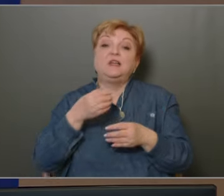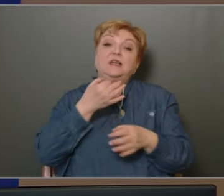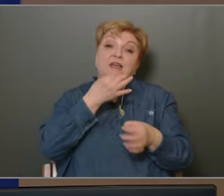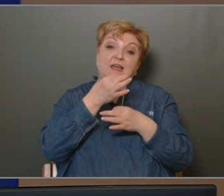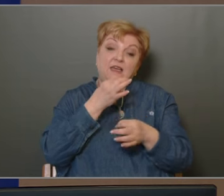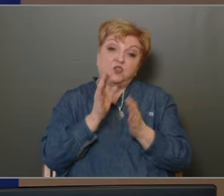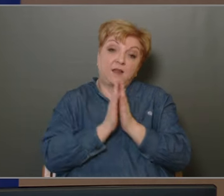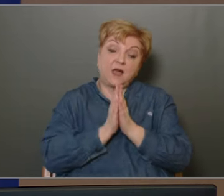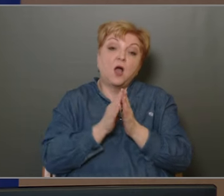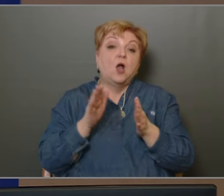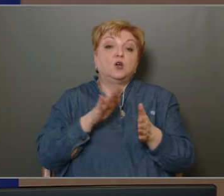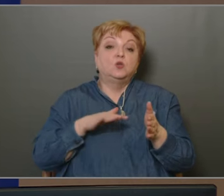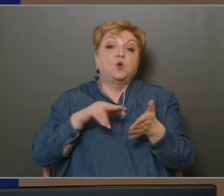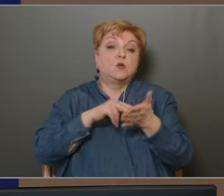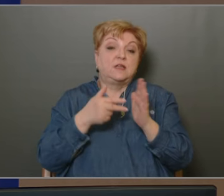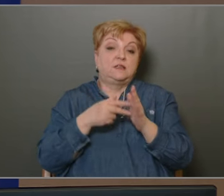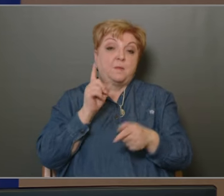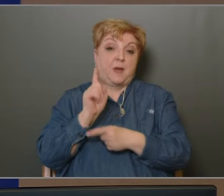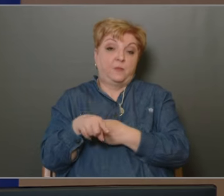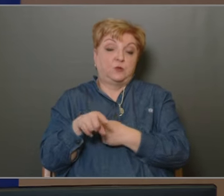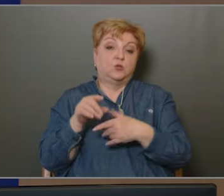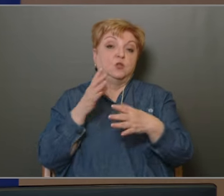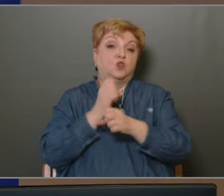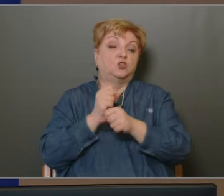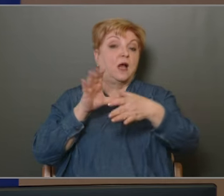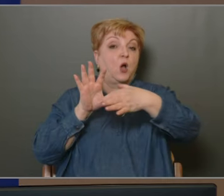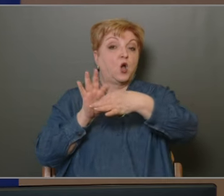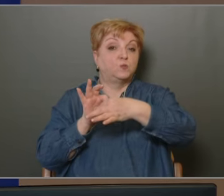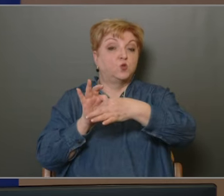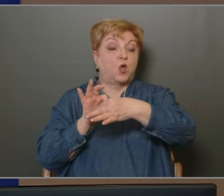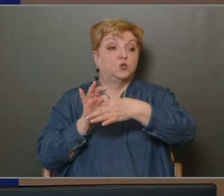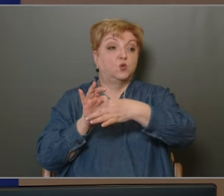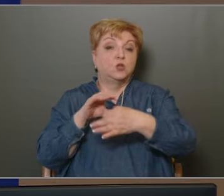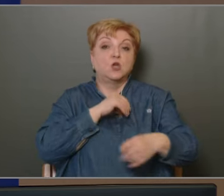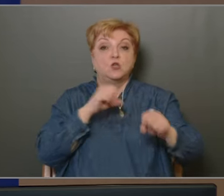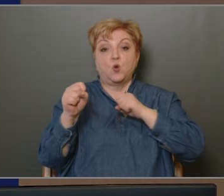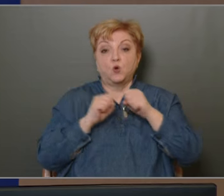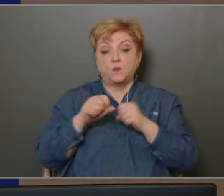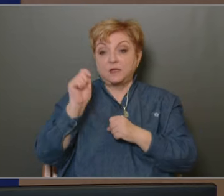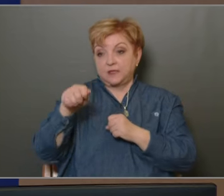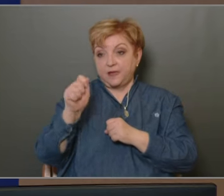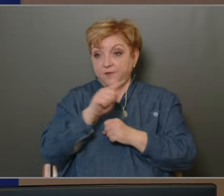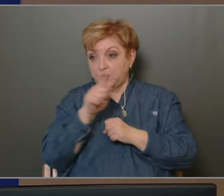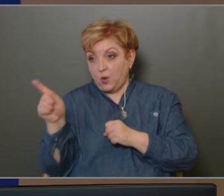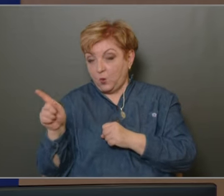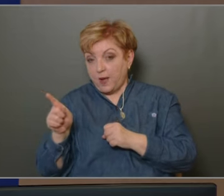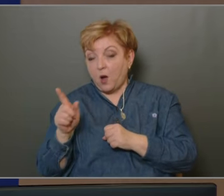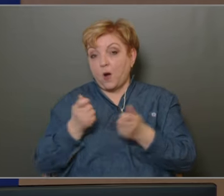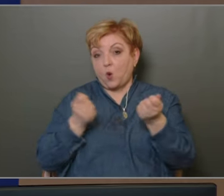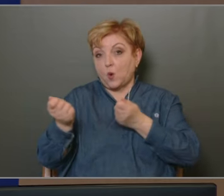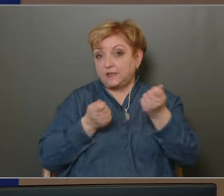továbbra is, hogy a körzeti megbizottak tartsák a kapcsolatot A önkormányzati képviselőkkel Abba a